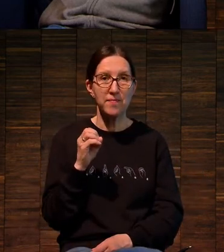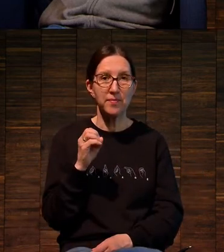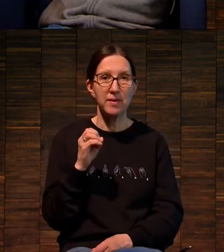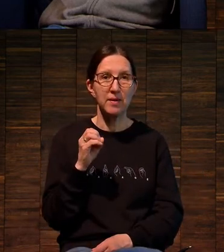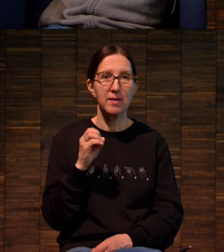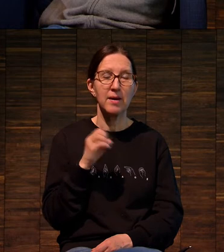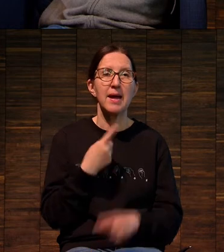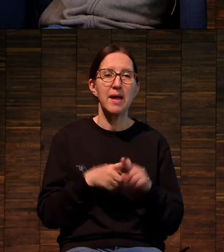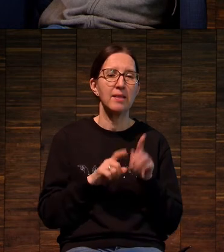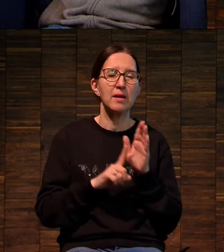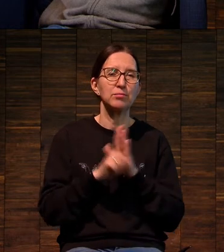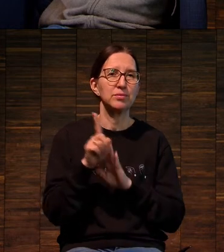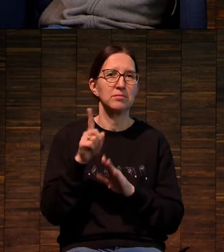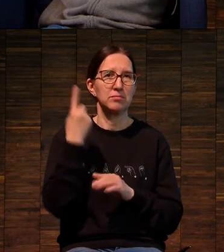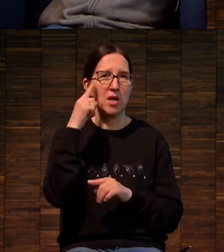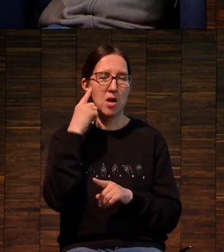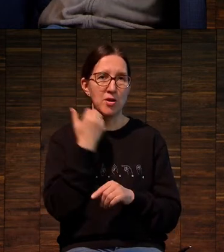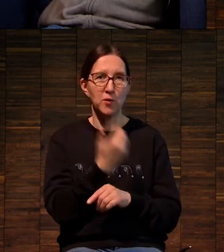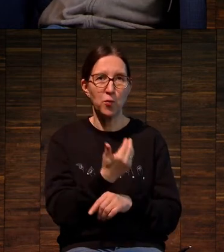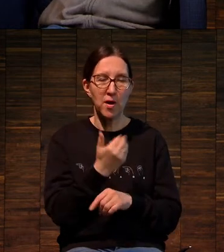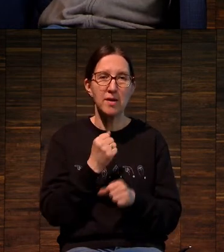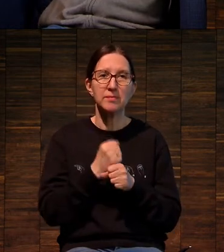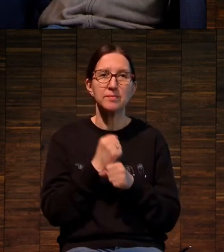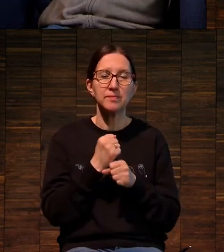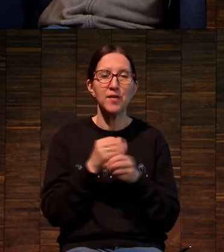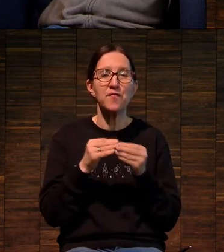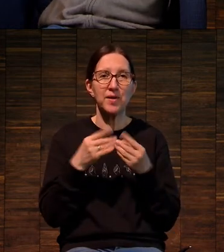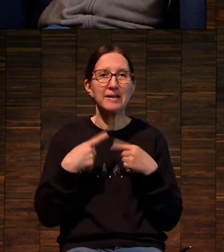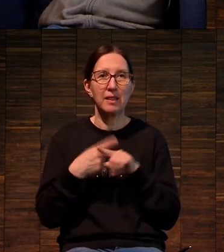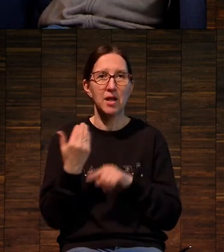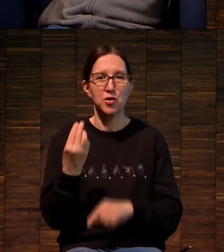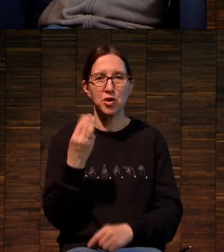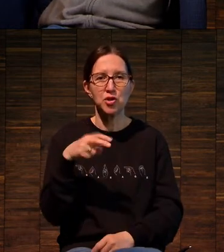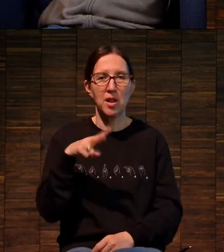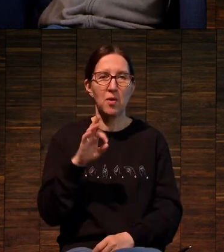Из ранних работ, которые сделаны в шелкографии.